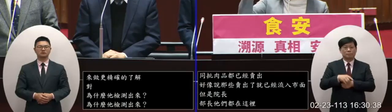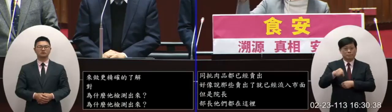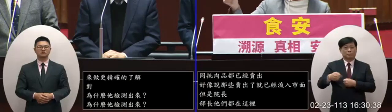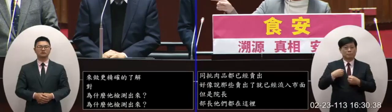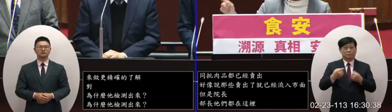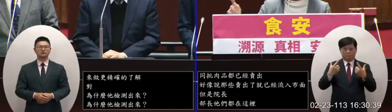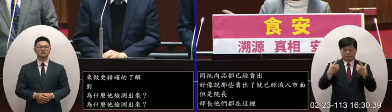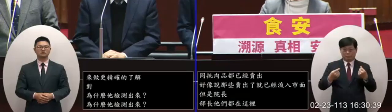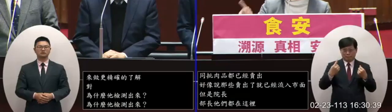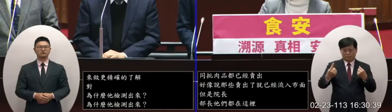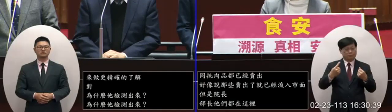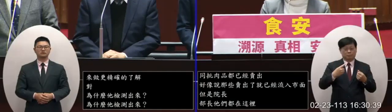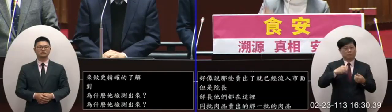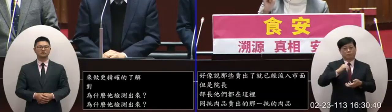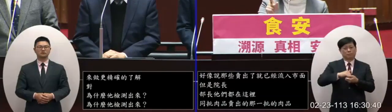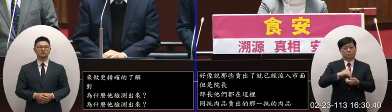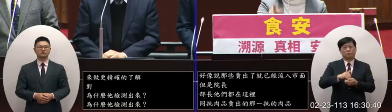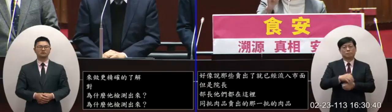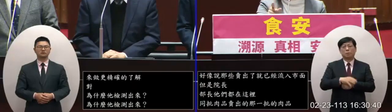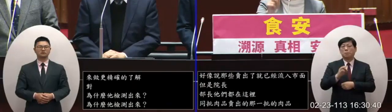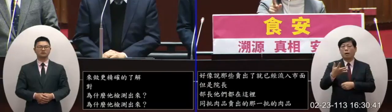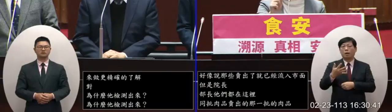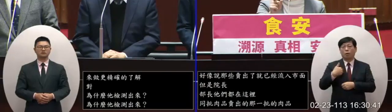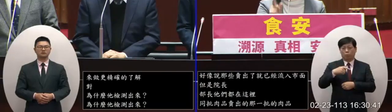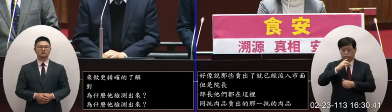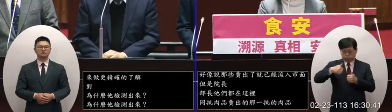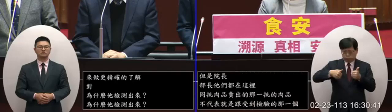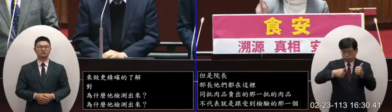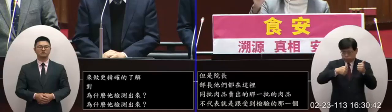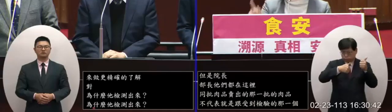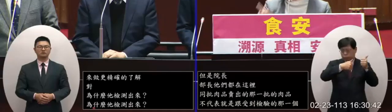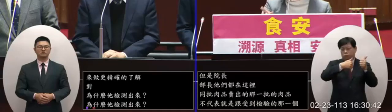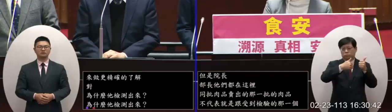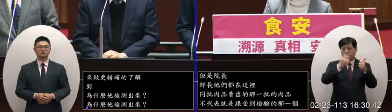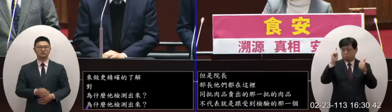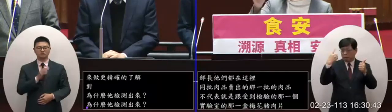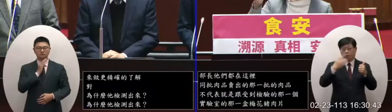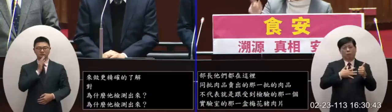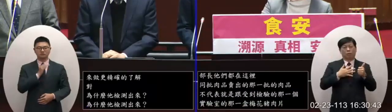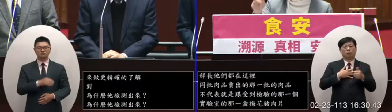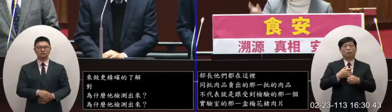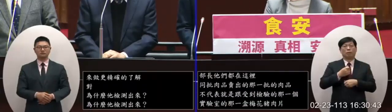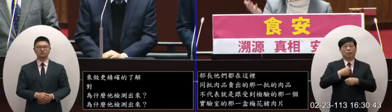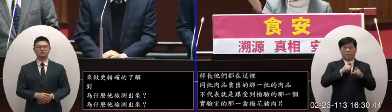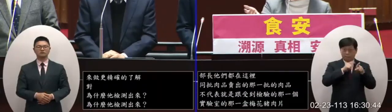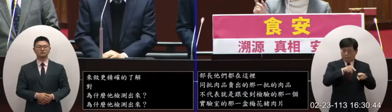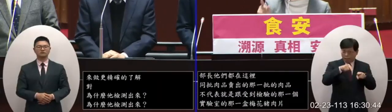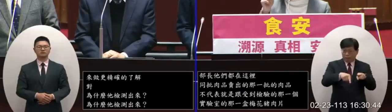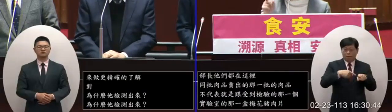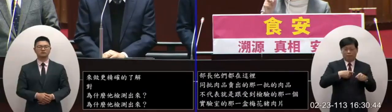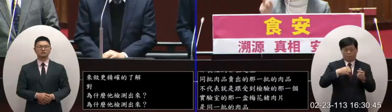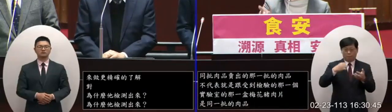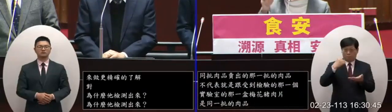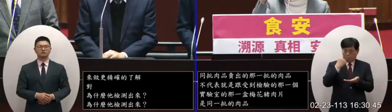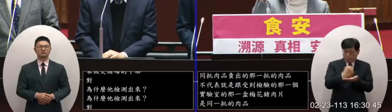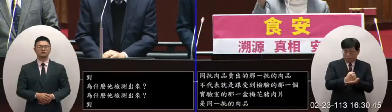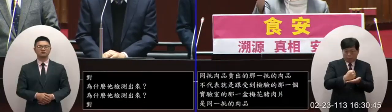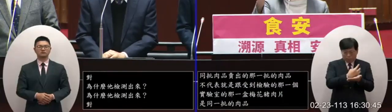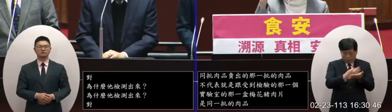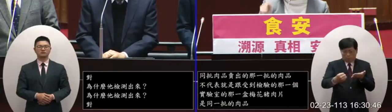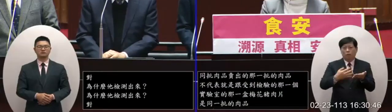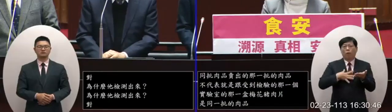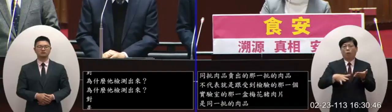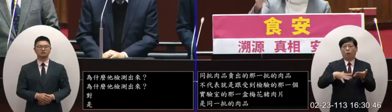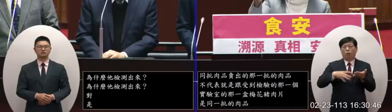片是同一批的肉品因為我們有溯源制度事實上是要根據他核上的溯源